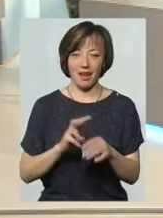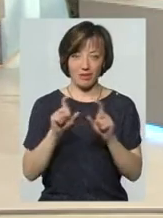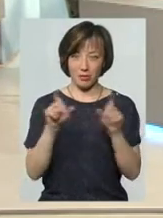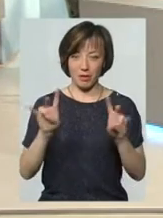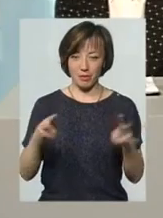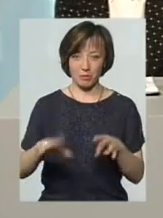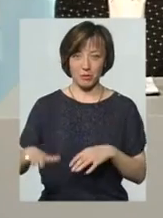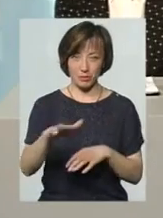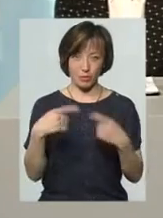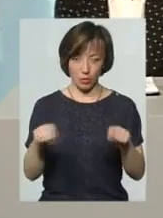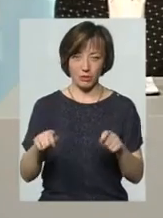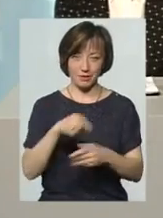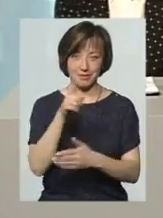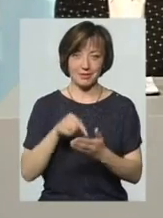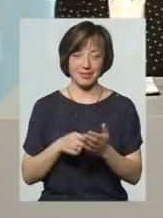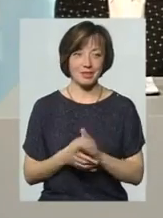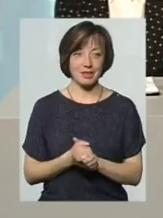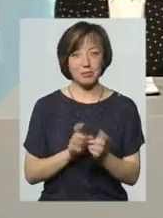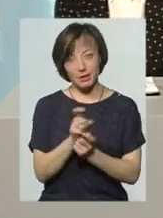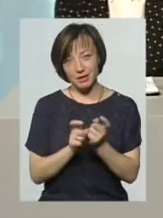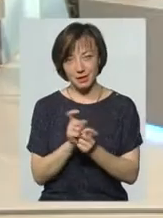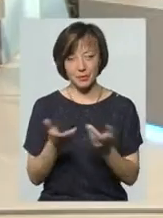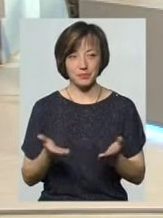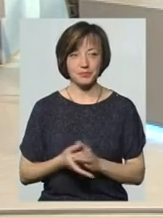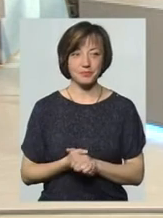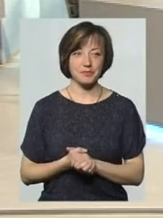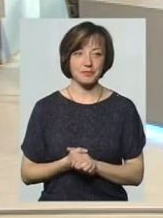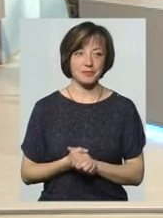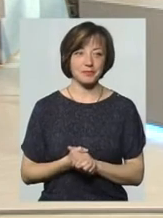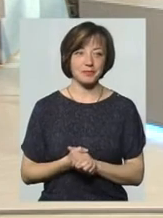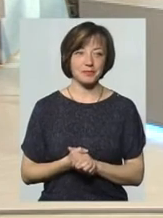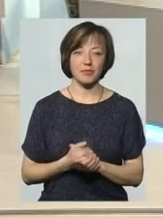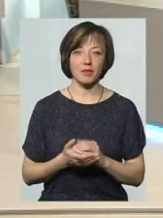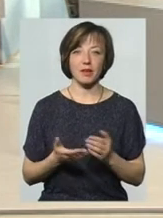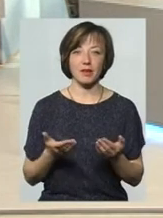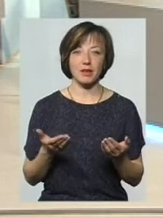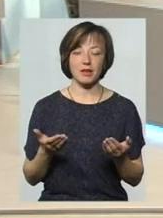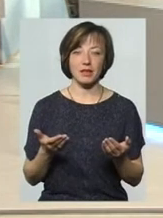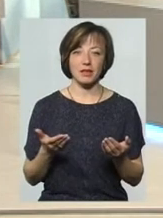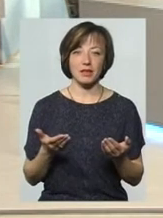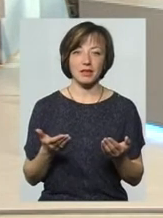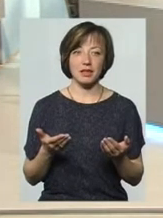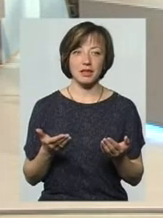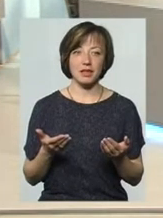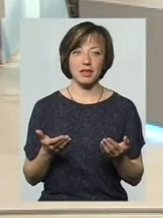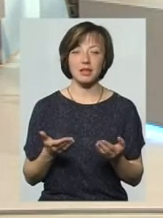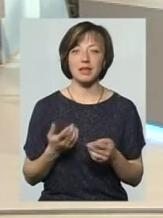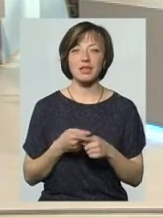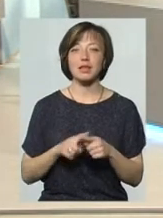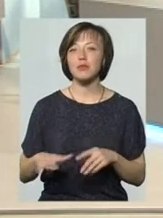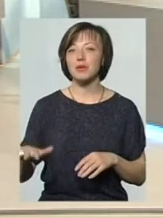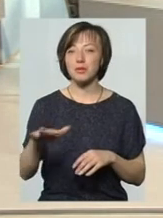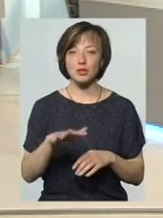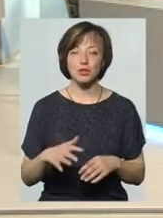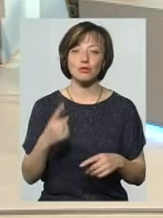приміщення і воно буде продано. Пані Наталію, що ви скажете? Ви знаєте, воно, однозначно воно